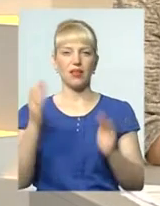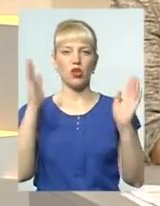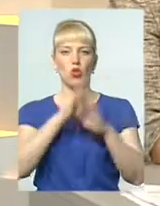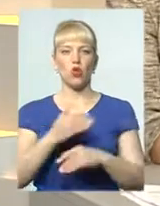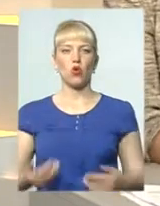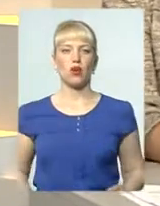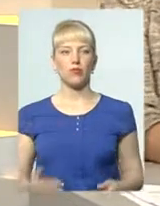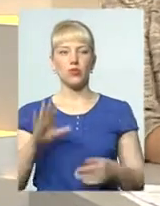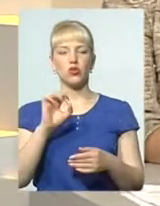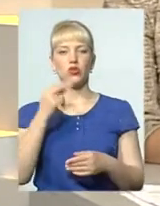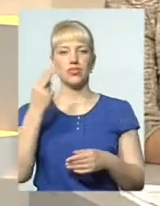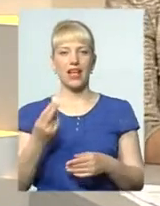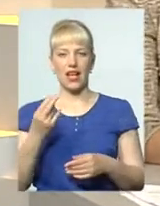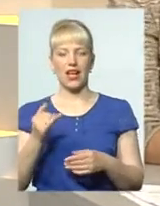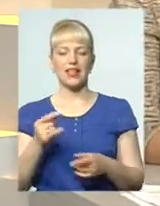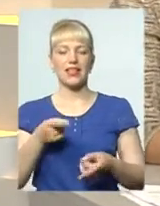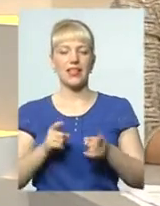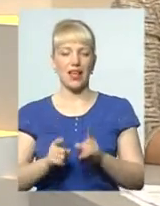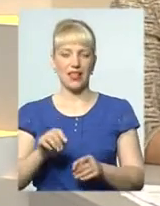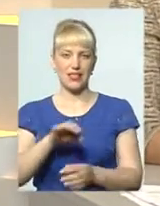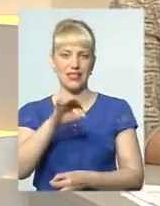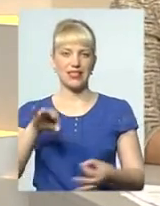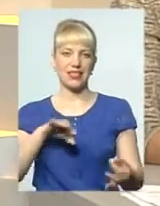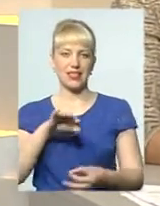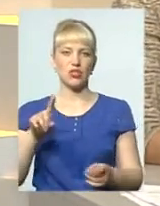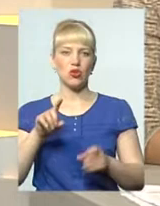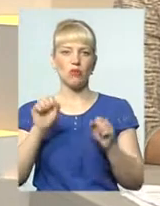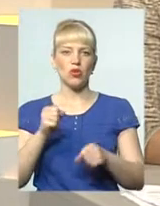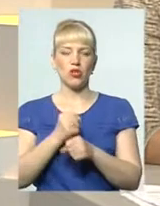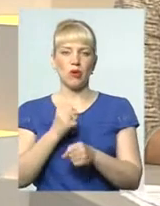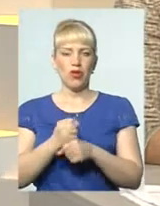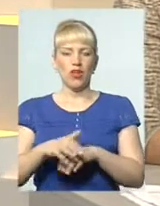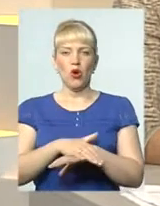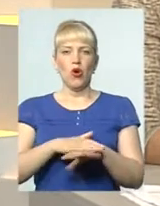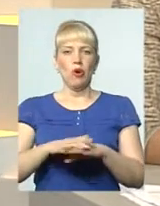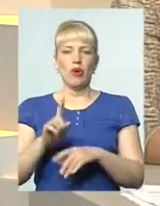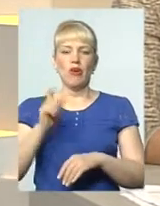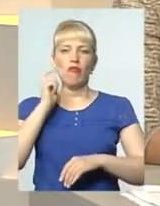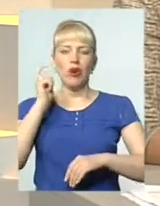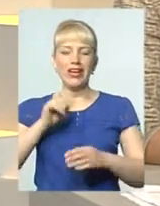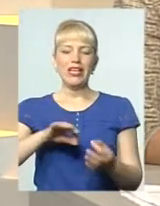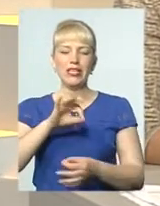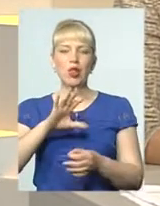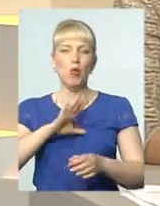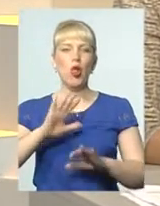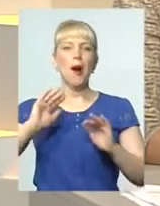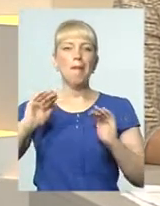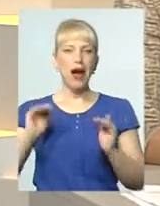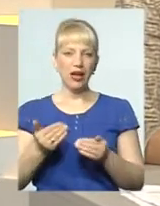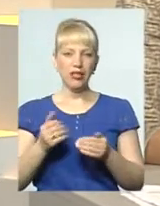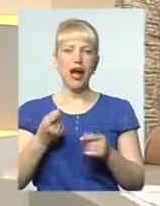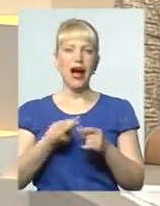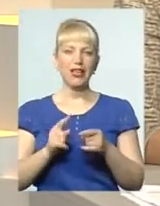соціальне і реальне сирідство, про те, що може зробити громада, аби в Україні сирід було менше. А